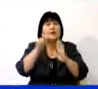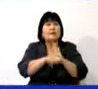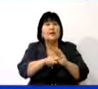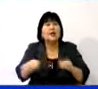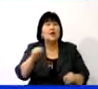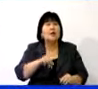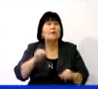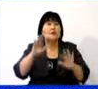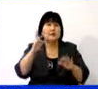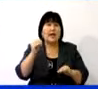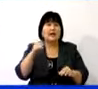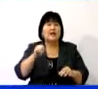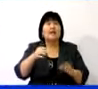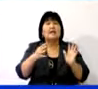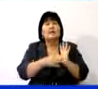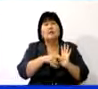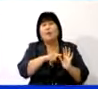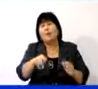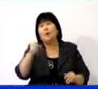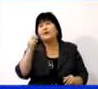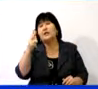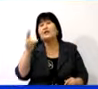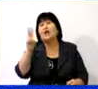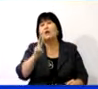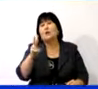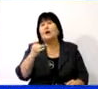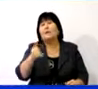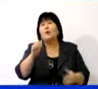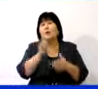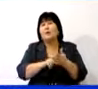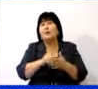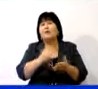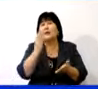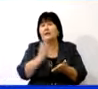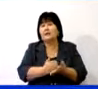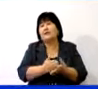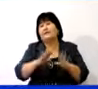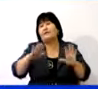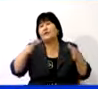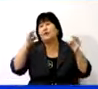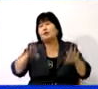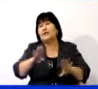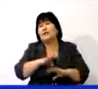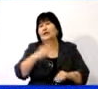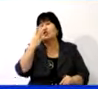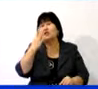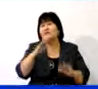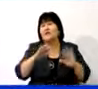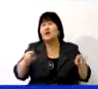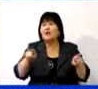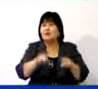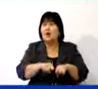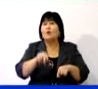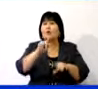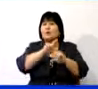работу центра с 9 по 13 ноября. Поводом для проверки послужила внезапная смерть четверых детей в таком же